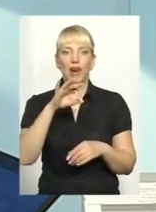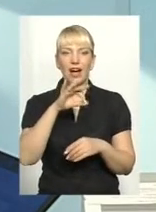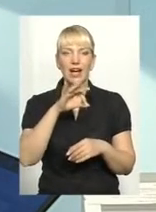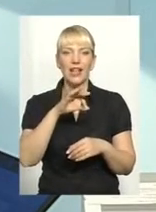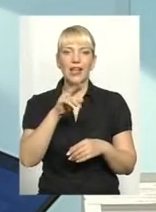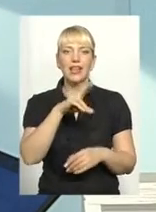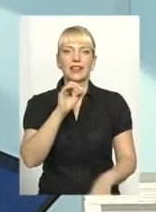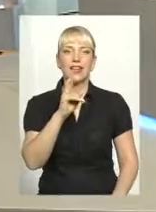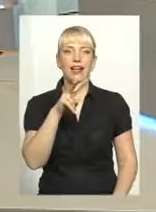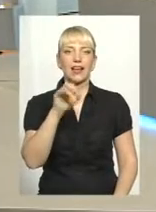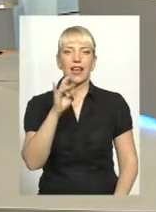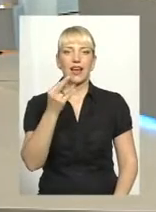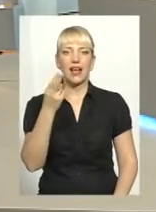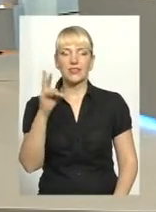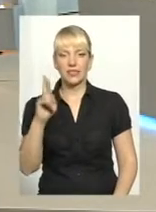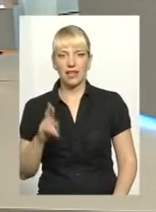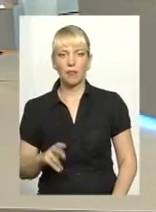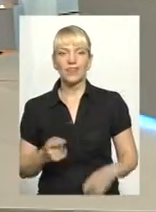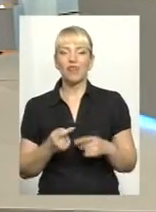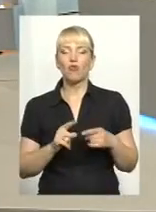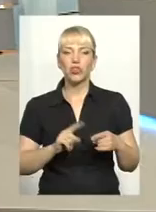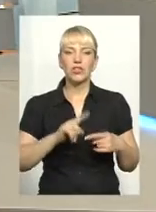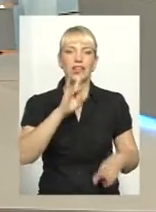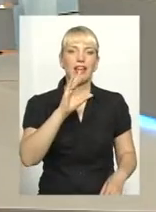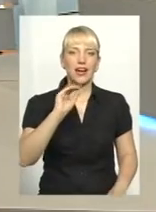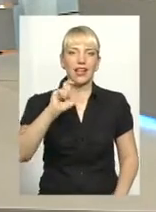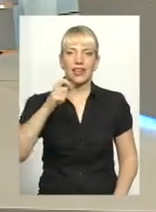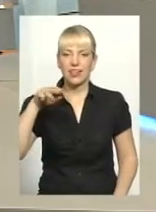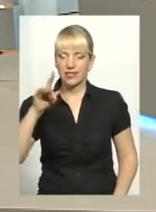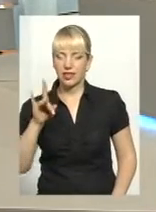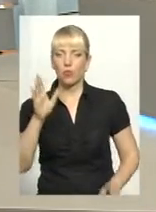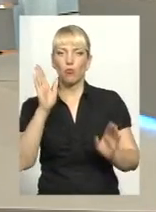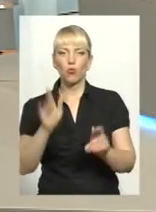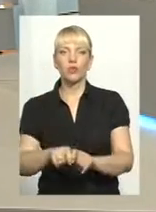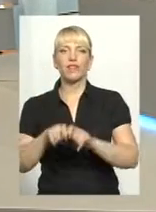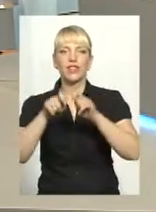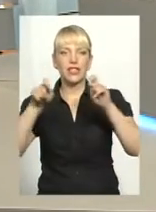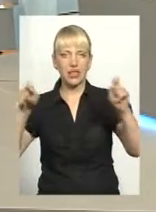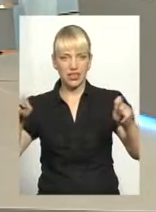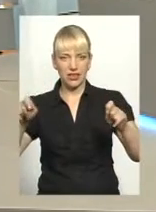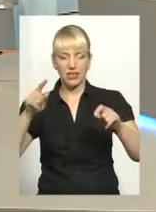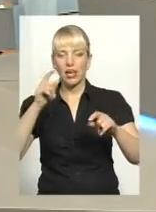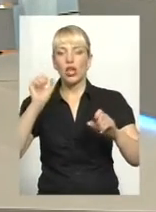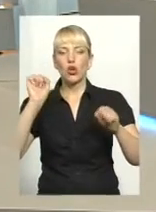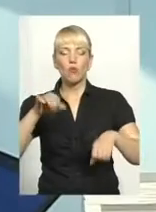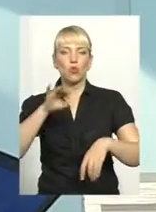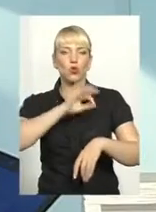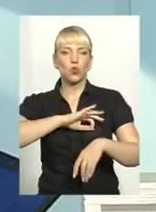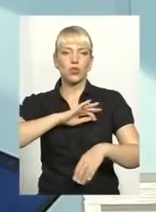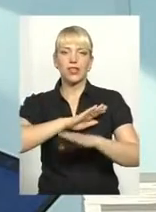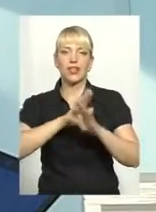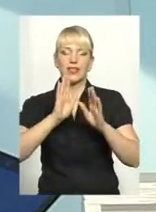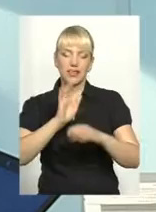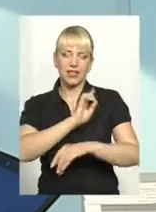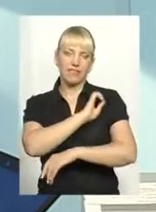Цим реєстром він буде відкритий в доступі і зможуть користуватися не тільки фізичні особи, але і